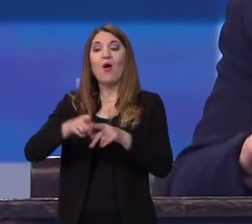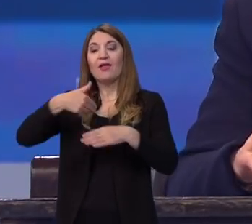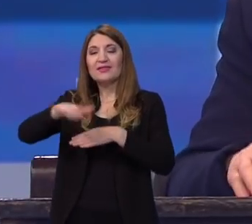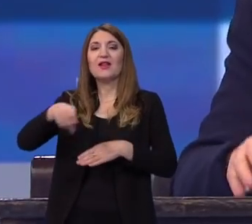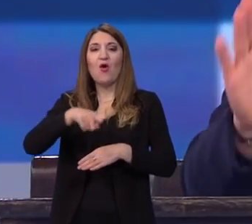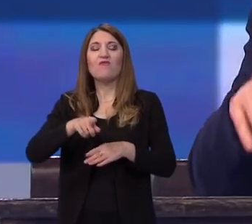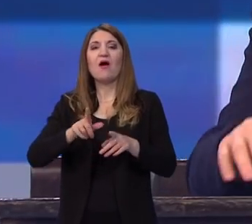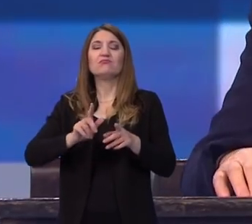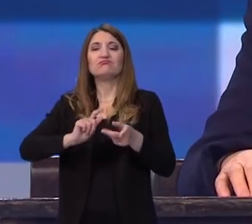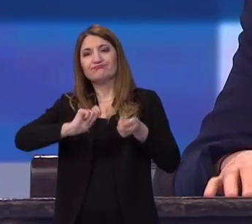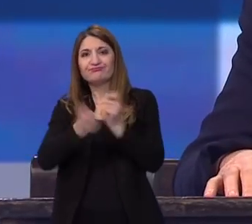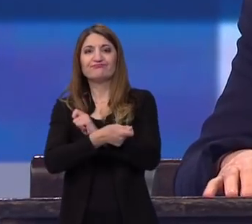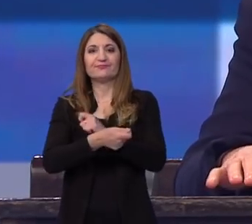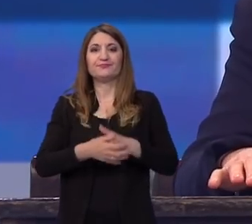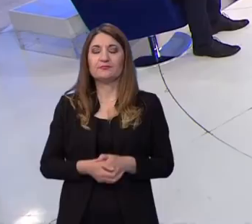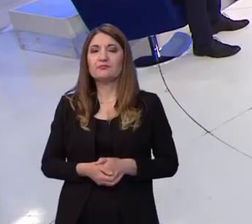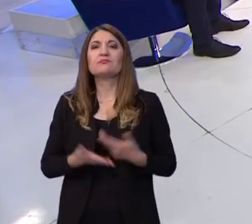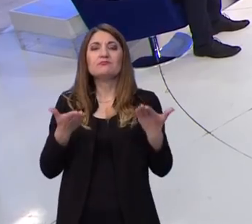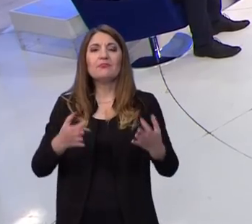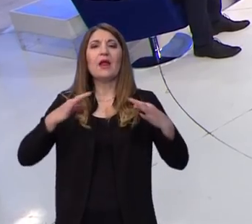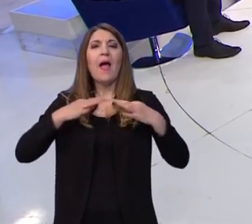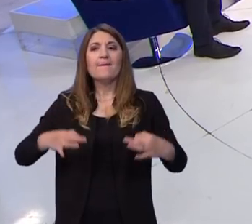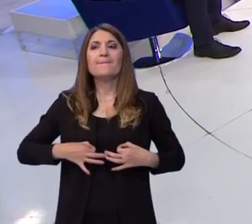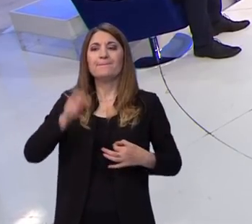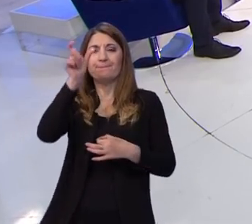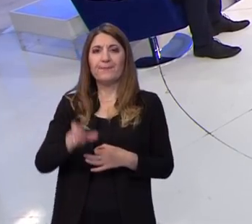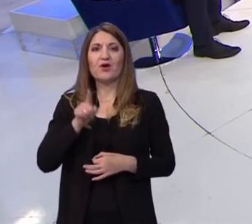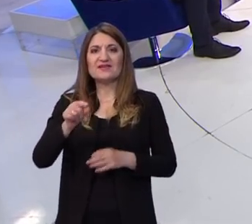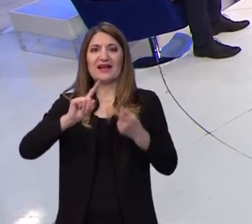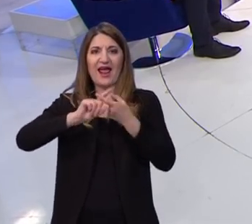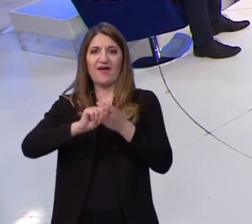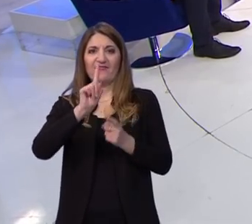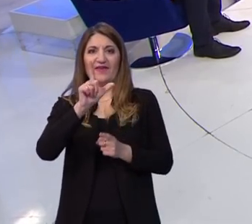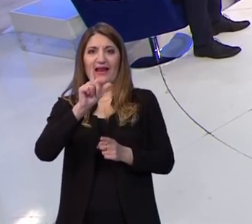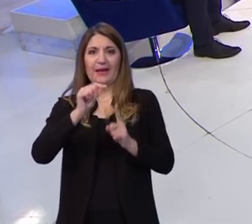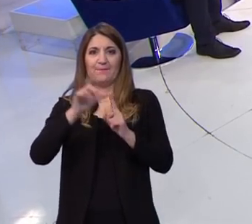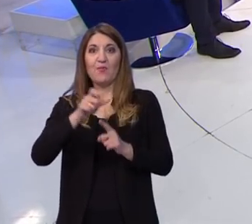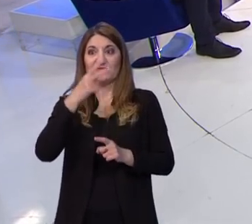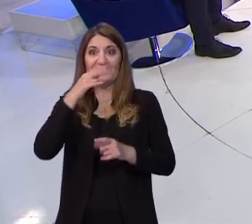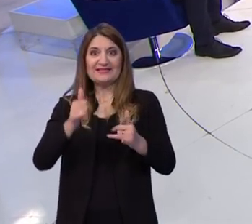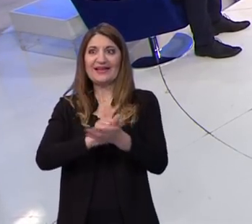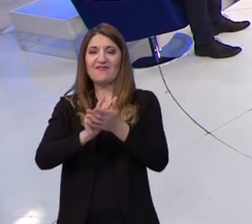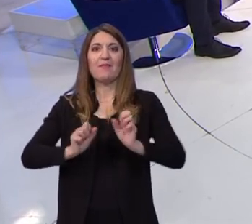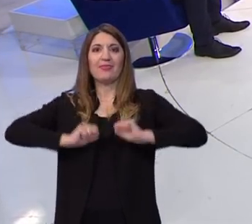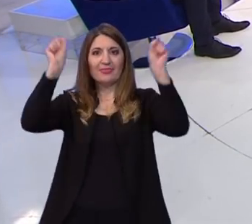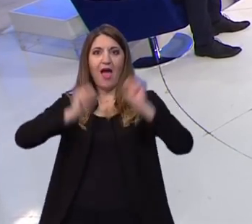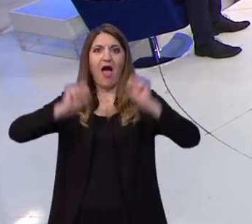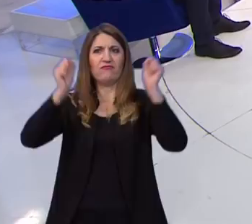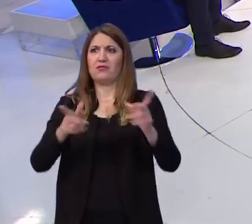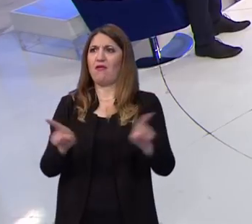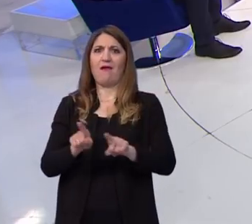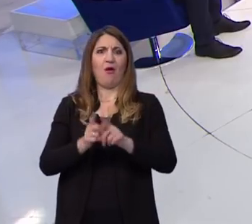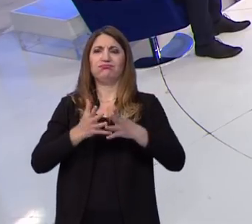ovim drugačijim tempom. Profesore Filipoviću, vidjeli smo, navija se na veliko, maturanti navijaju, nema maske, naravno,